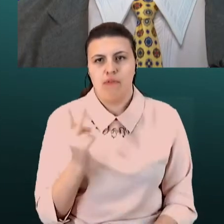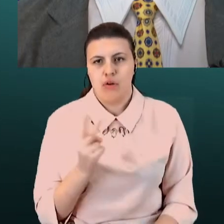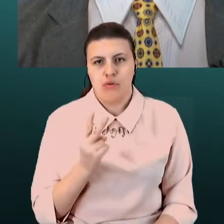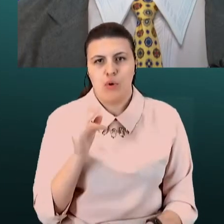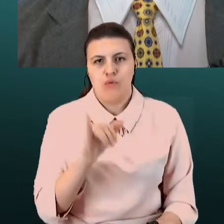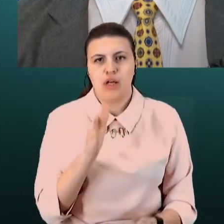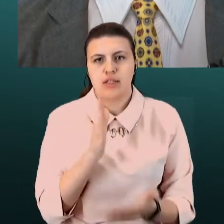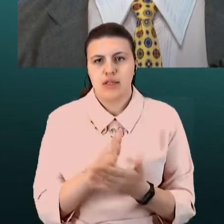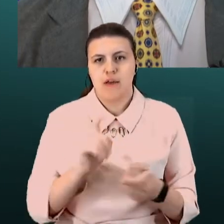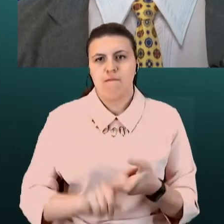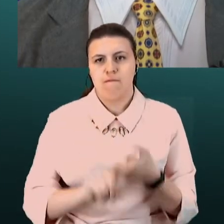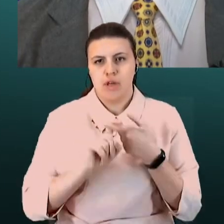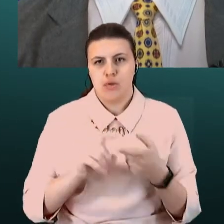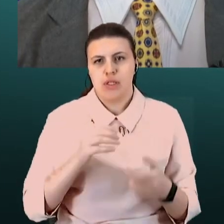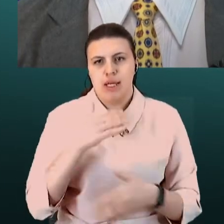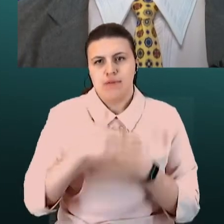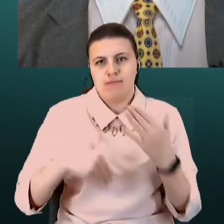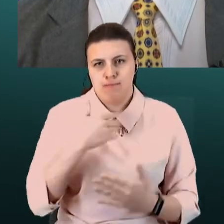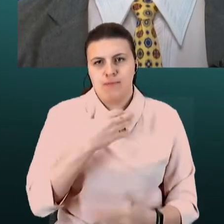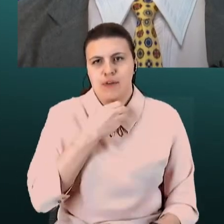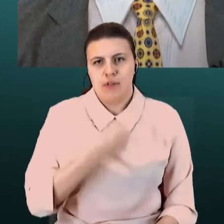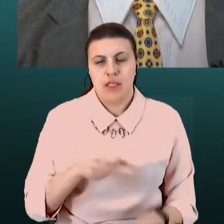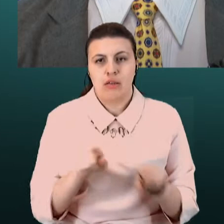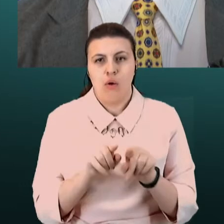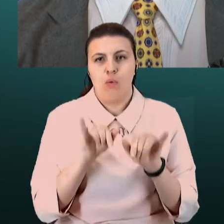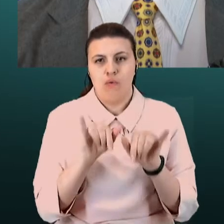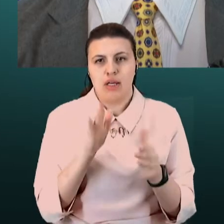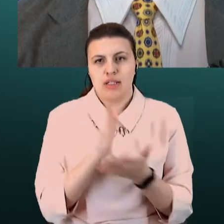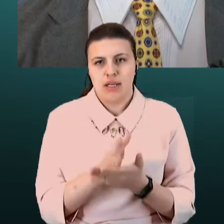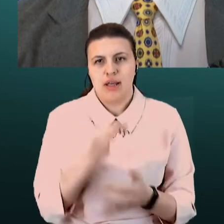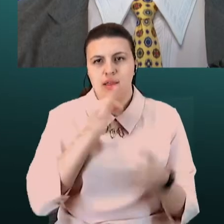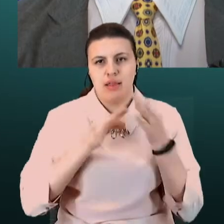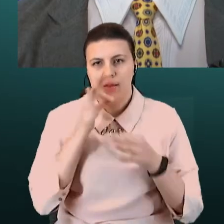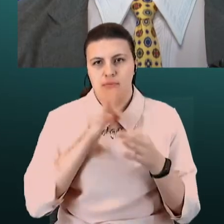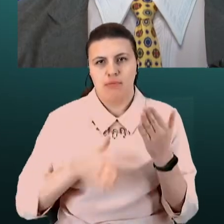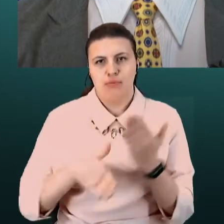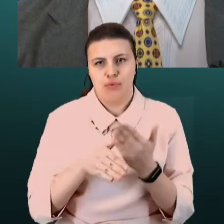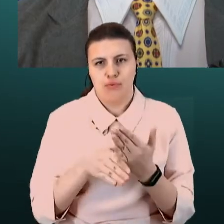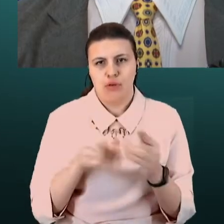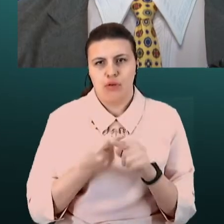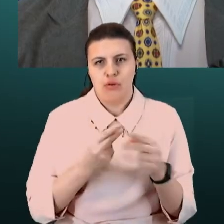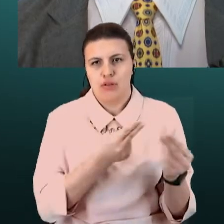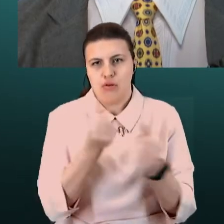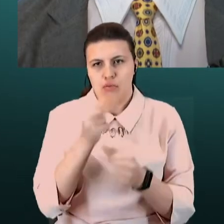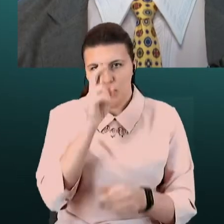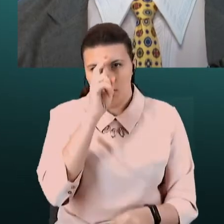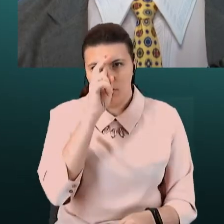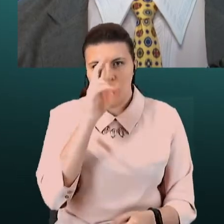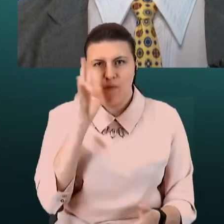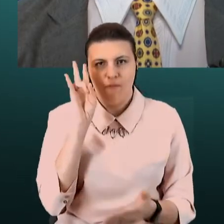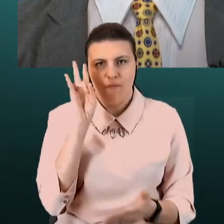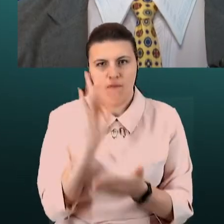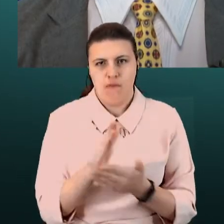вірус імунодефицита, і, таким образом, для вас є антиретровірусна терапія, яку я закупила государство, і воно пожизненно вам буде